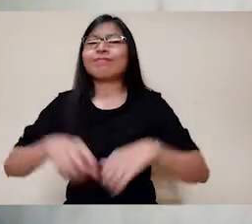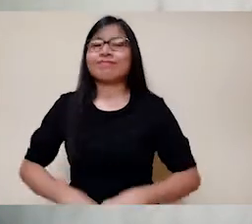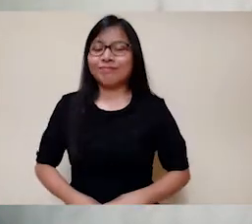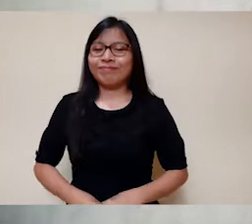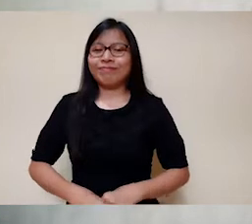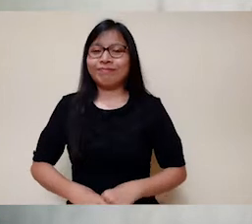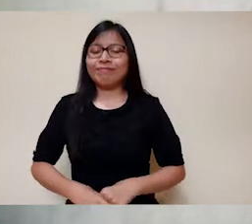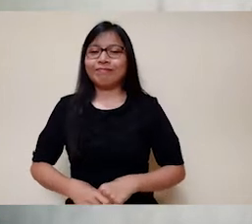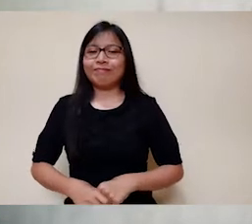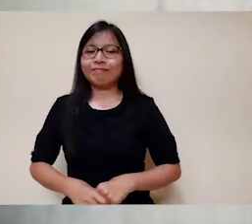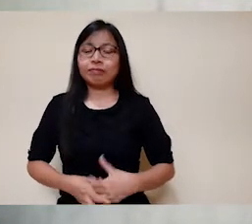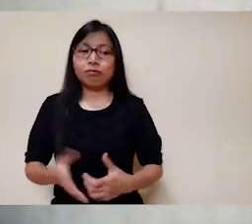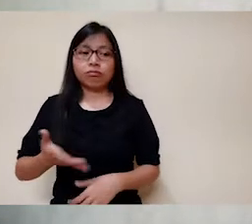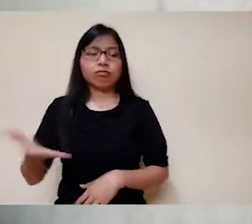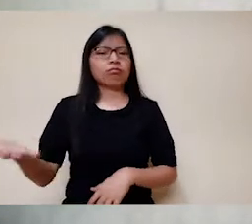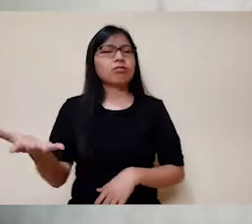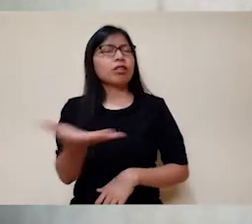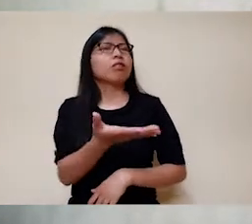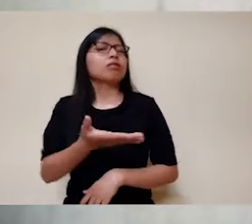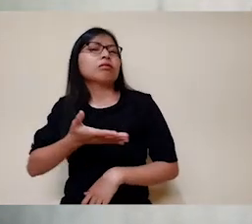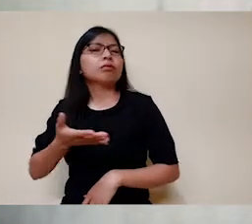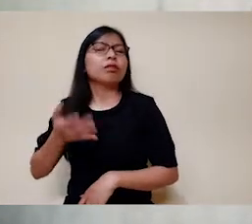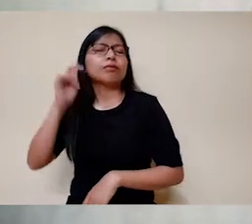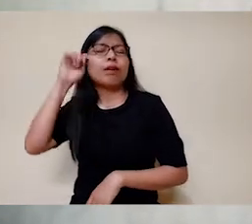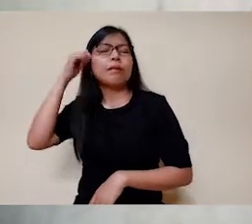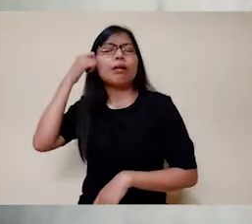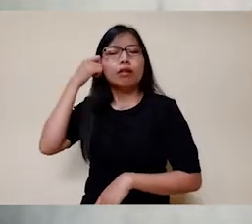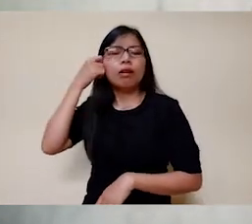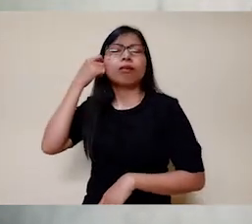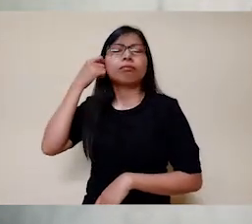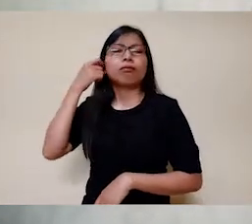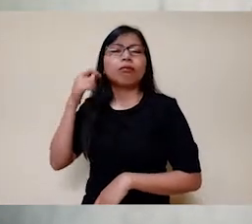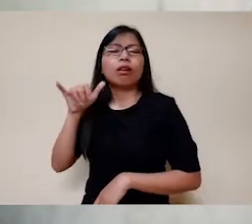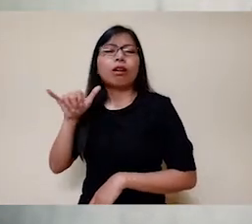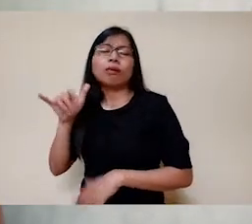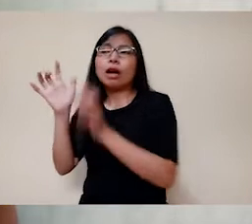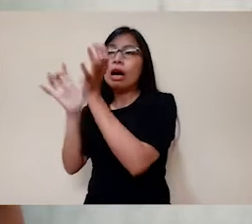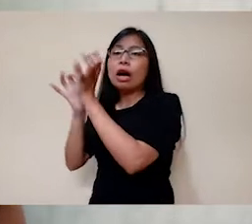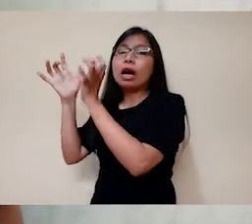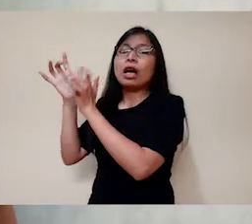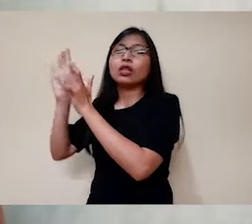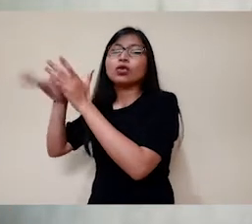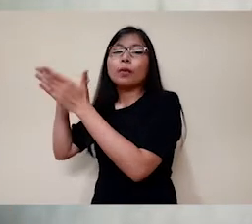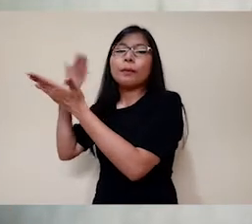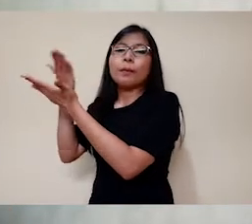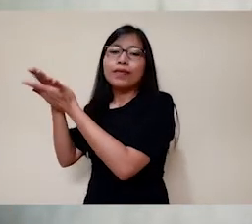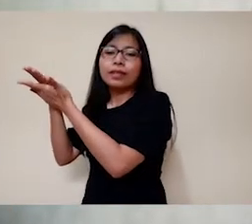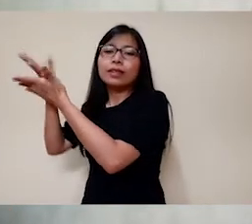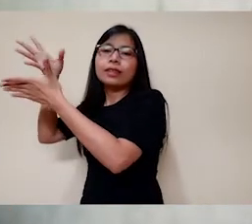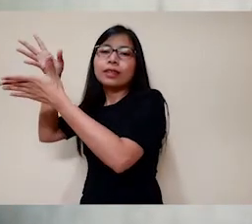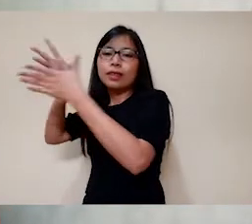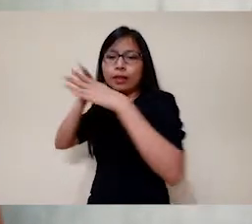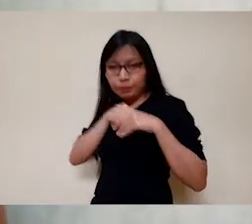menghayati itulah yang membuat kita bisa melihat mati di dalam Kristus adalah sebuah panggilan cara hidup kita di